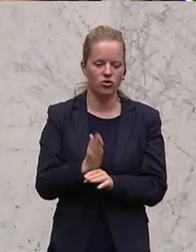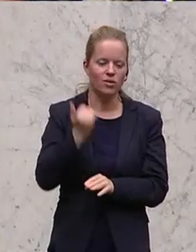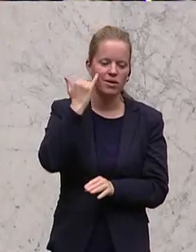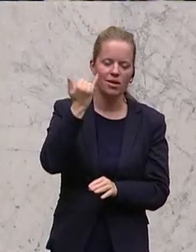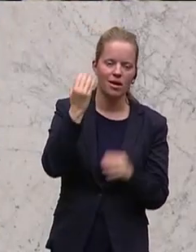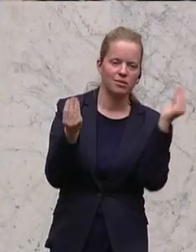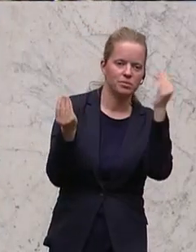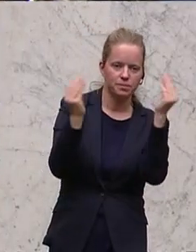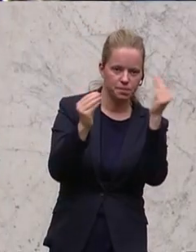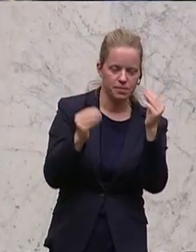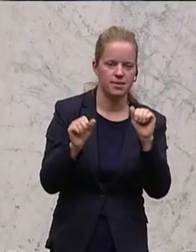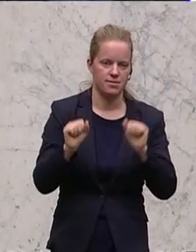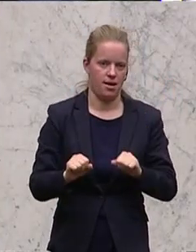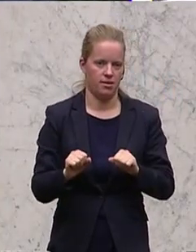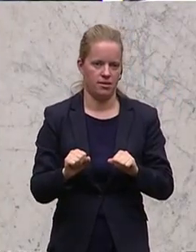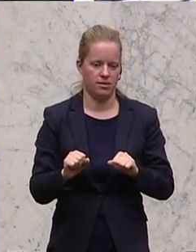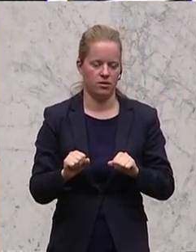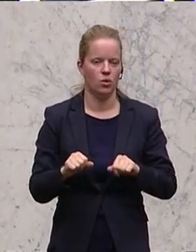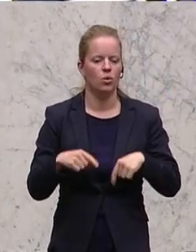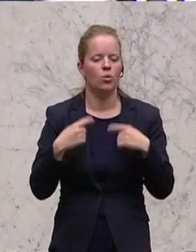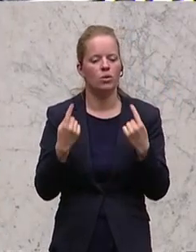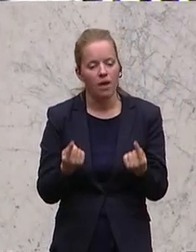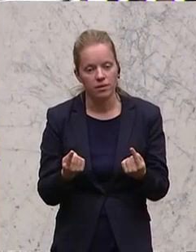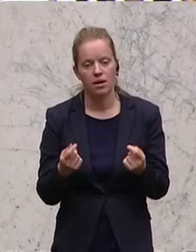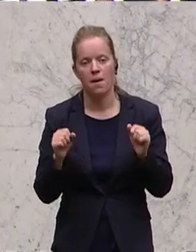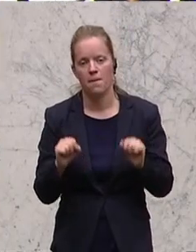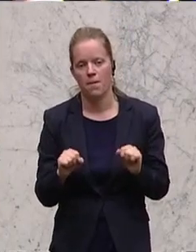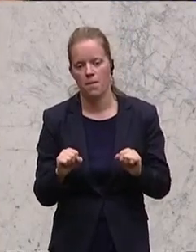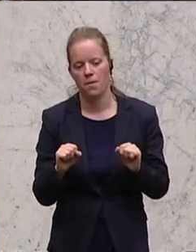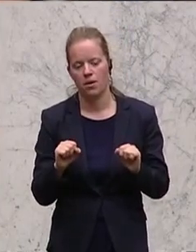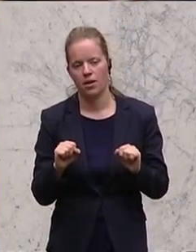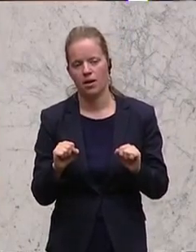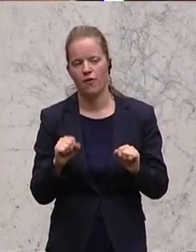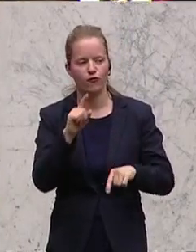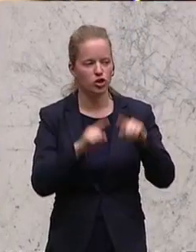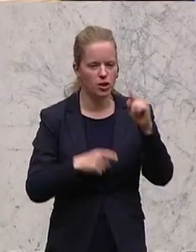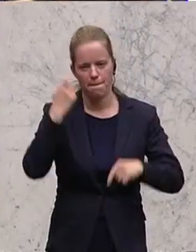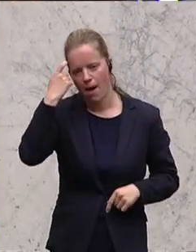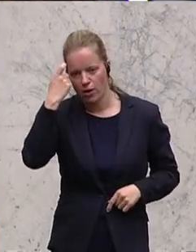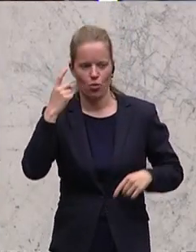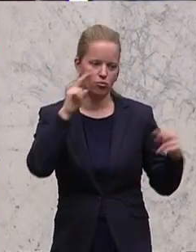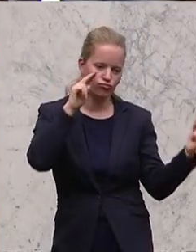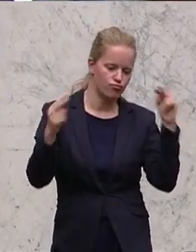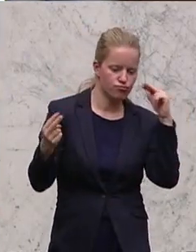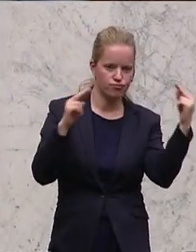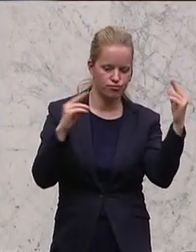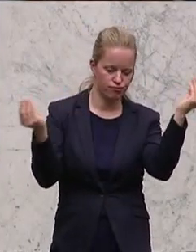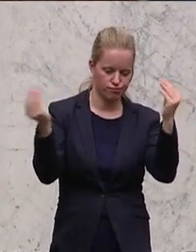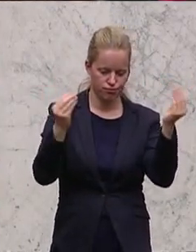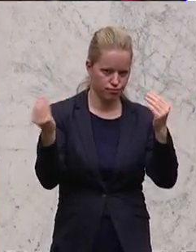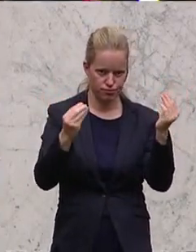und dann letztendlich aus diesen Stellungnahmen und Maßnahmen, die